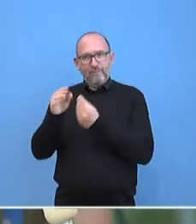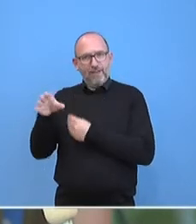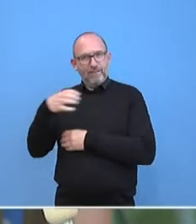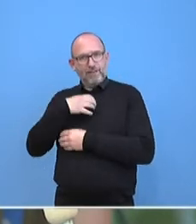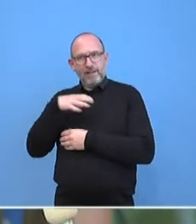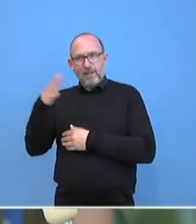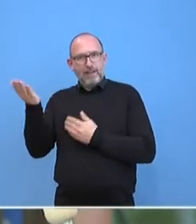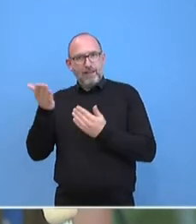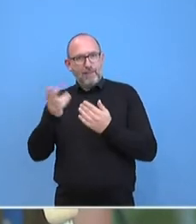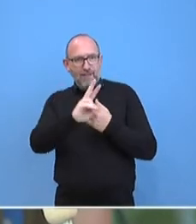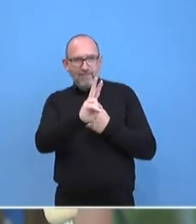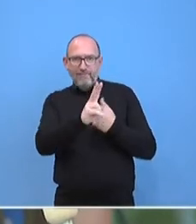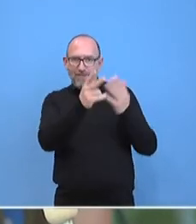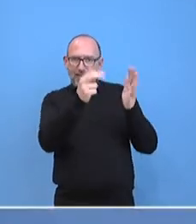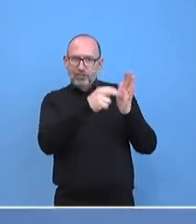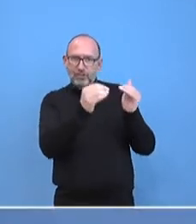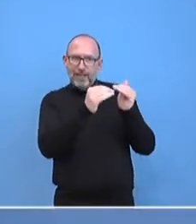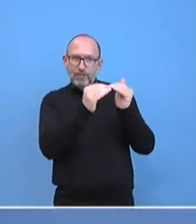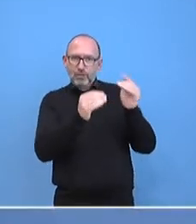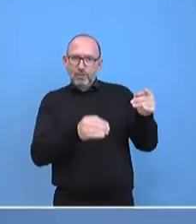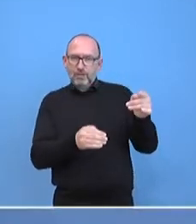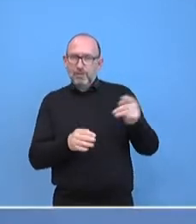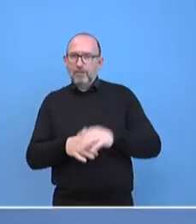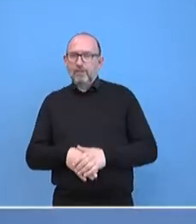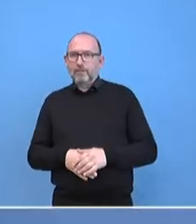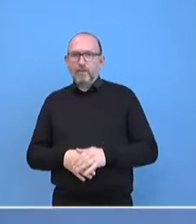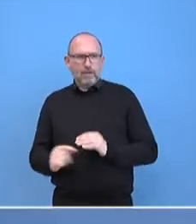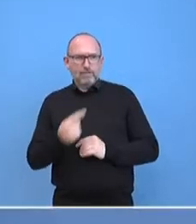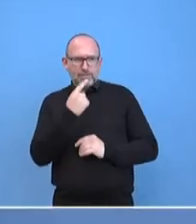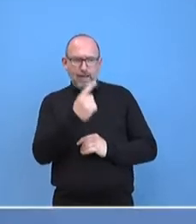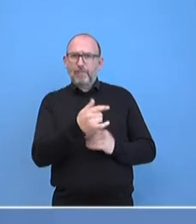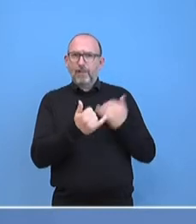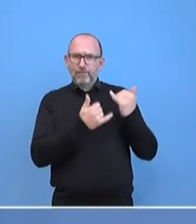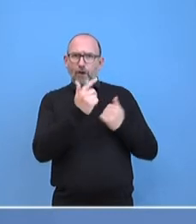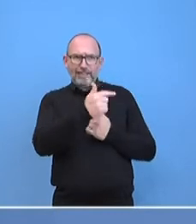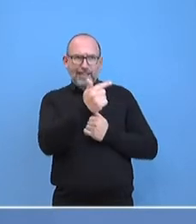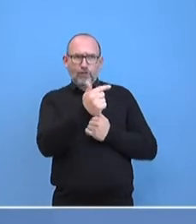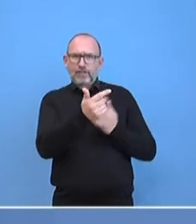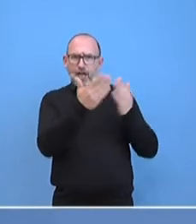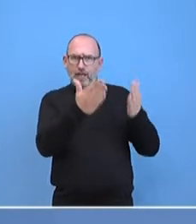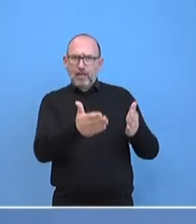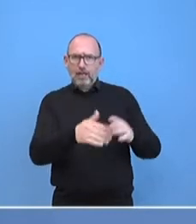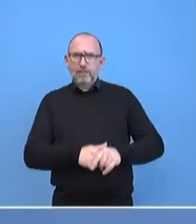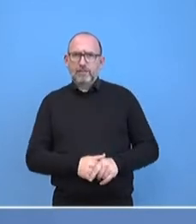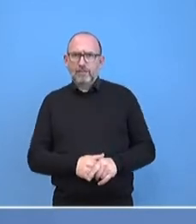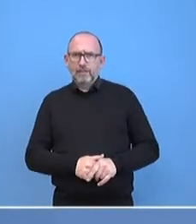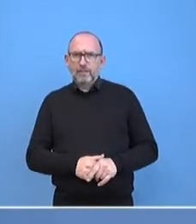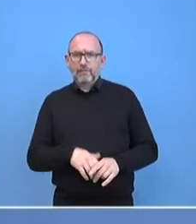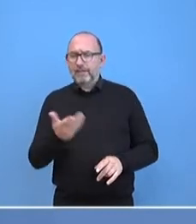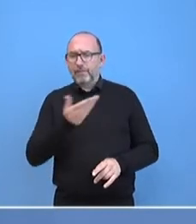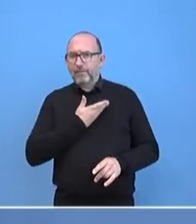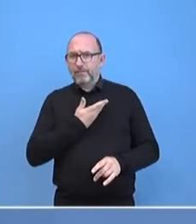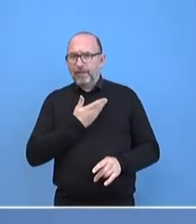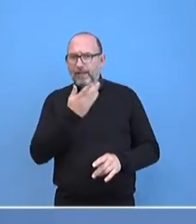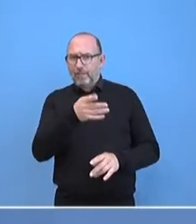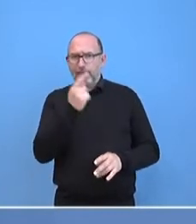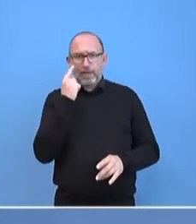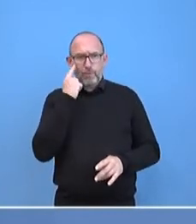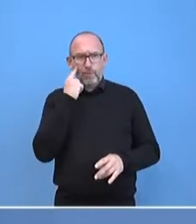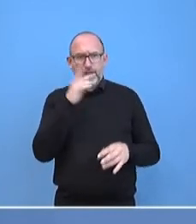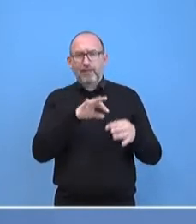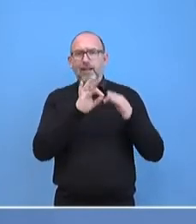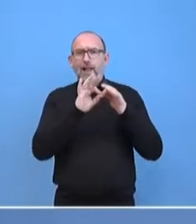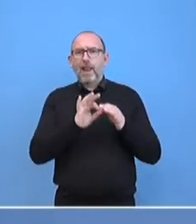Als wen? Als Frau Tichanowska ja, die, wenn Sie so wollen, führende und